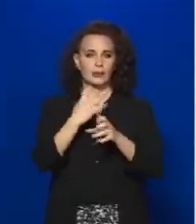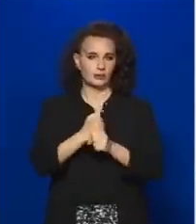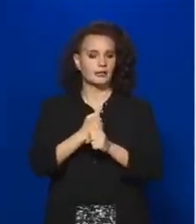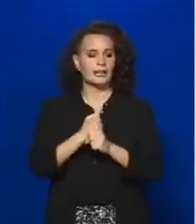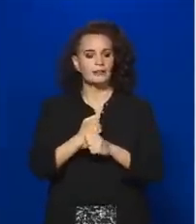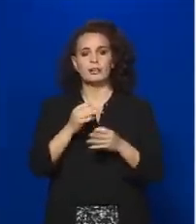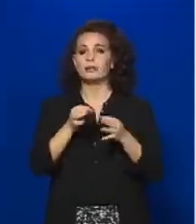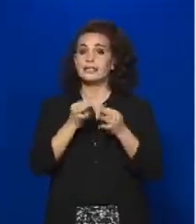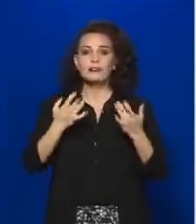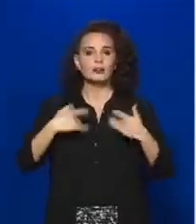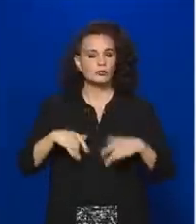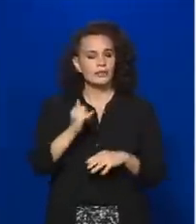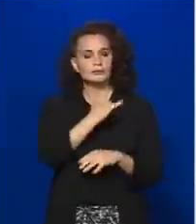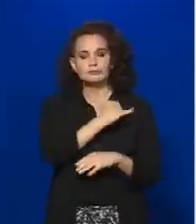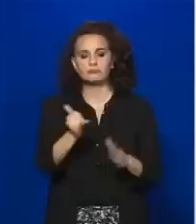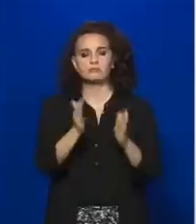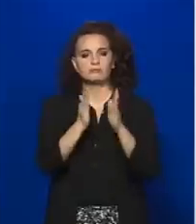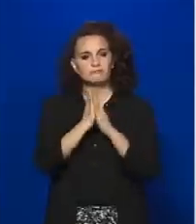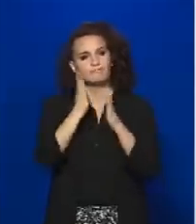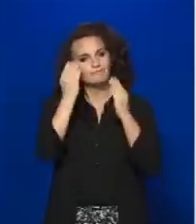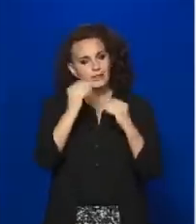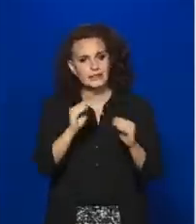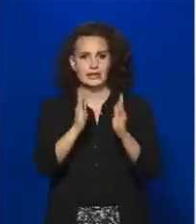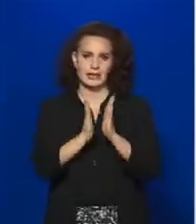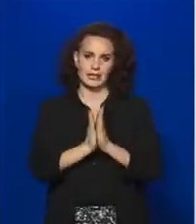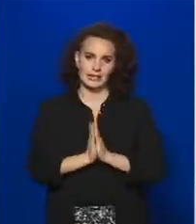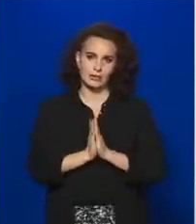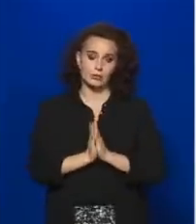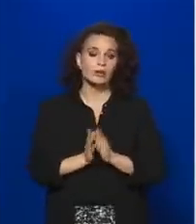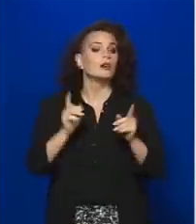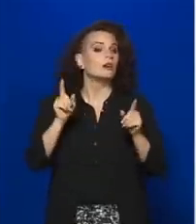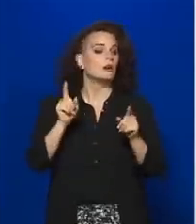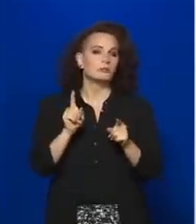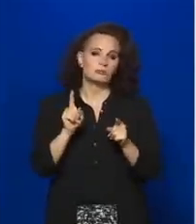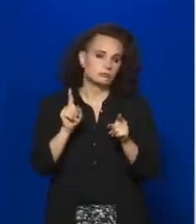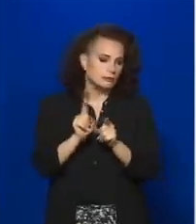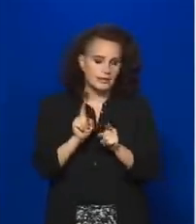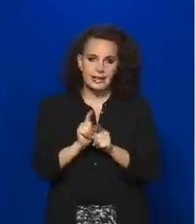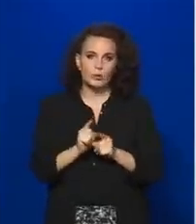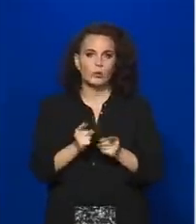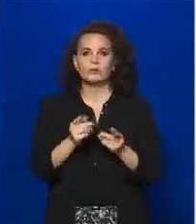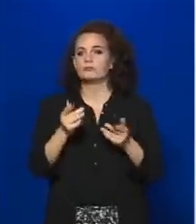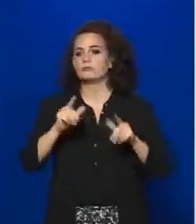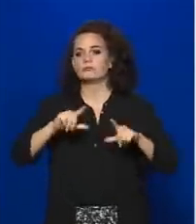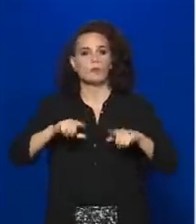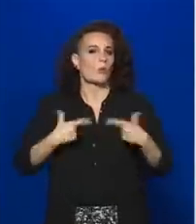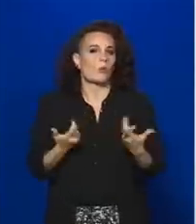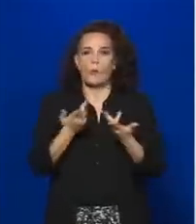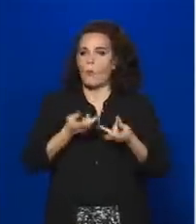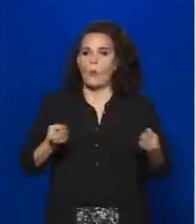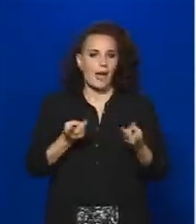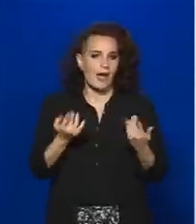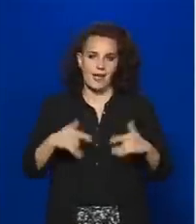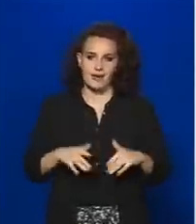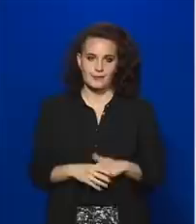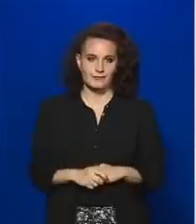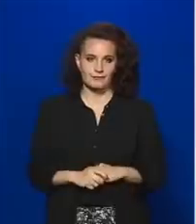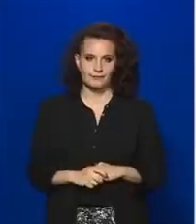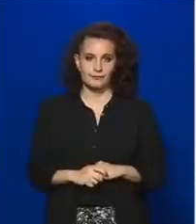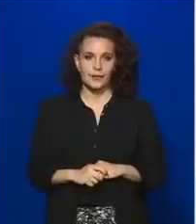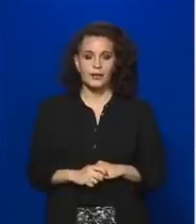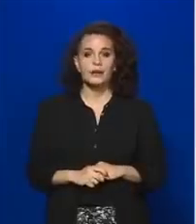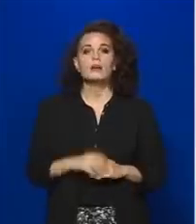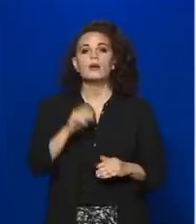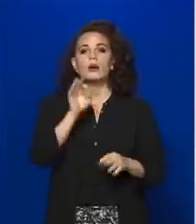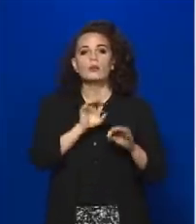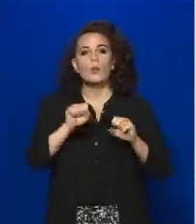mindenkit tisztelettel kérünk, független attól, hogy az ország mely részében él. A kormány azt is megállapította, hogy a